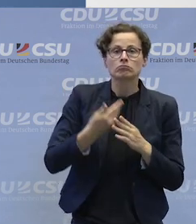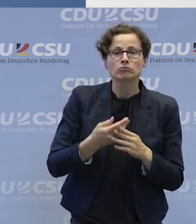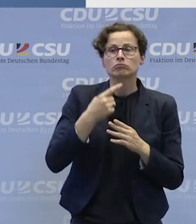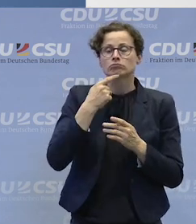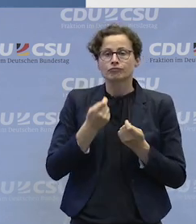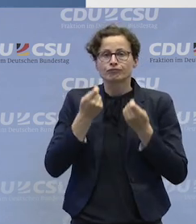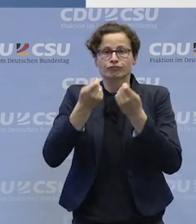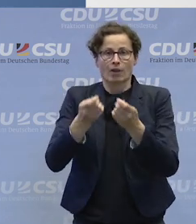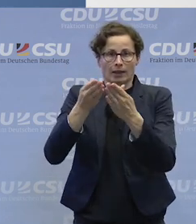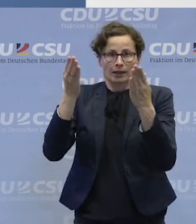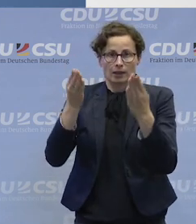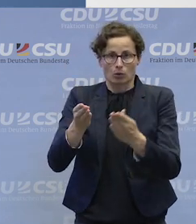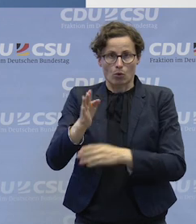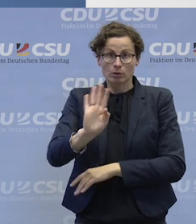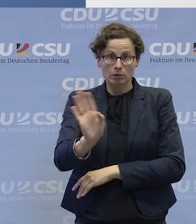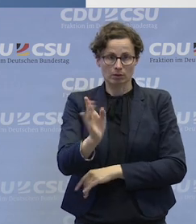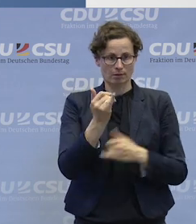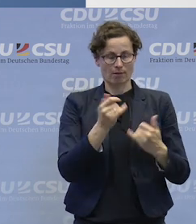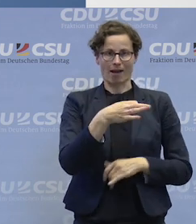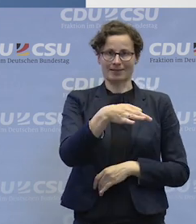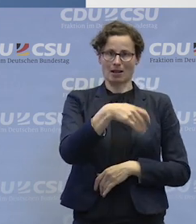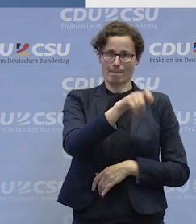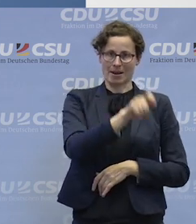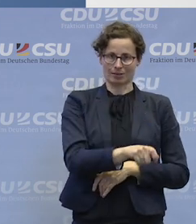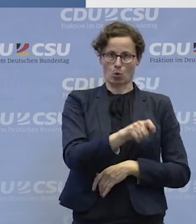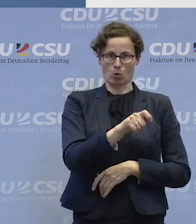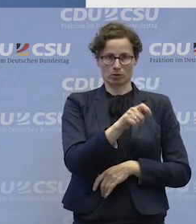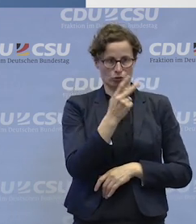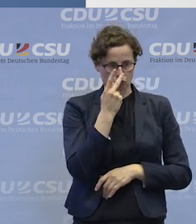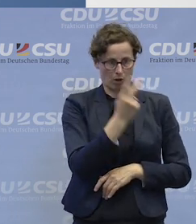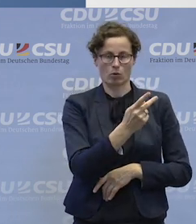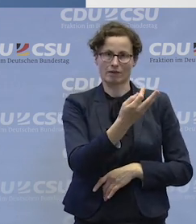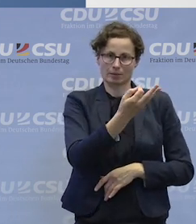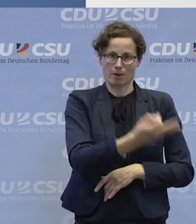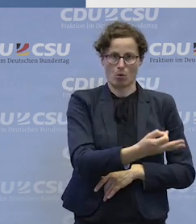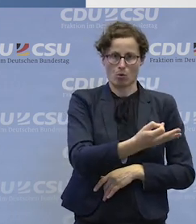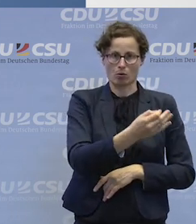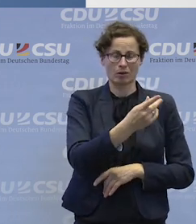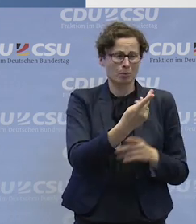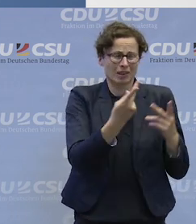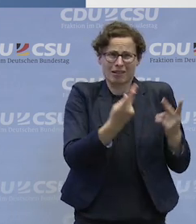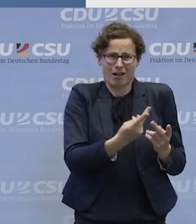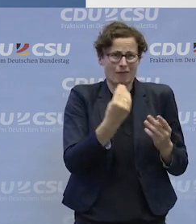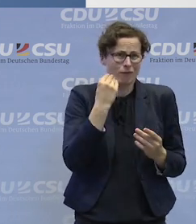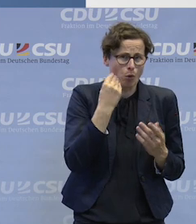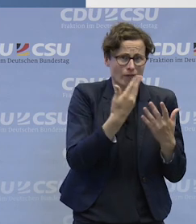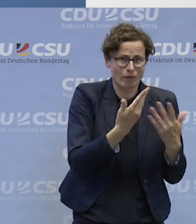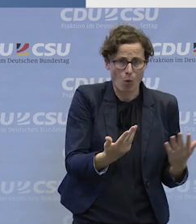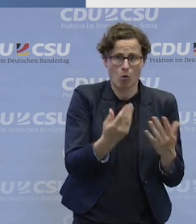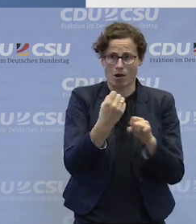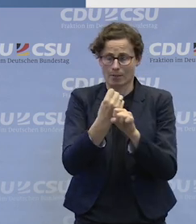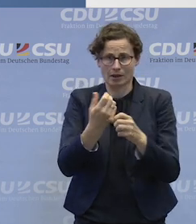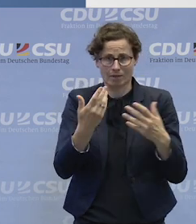woher du kommst, egal in welcher Einrichtung du bist, sondern deine Notwendigkeiten, Hilfe,